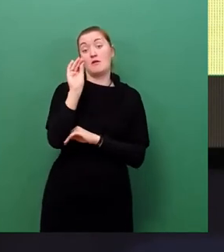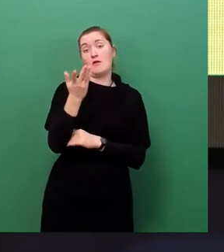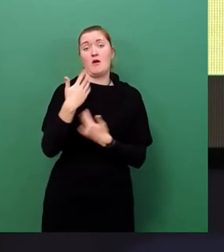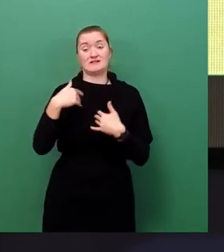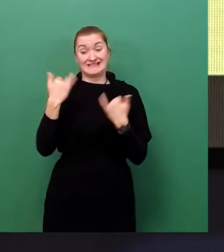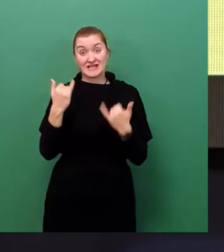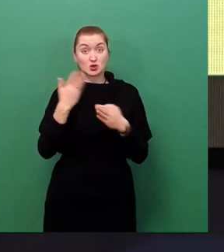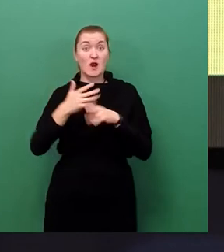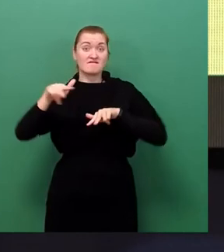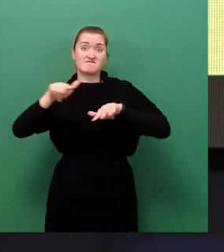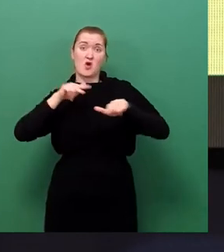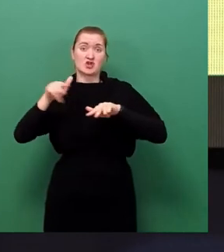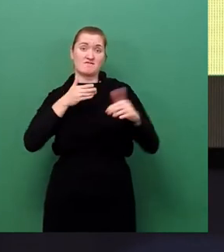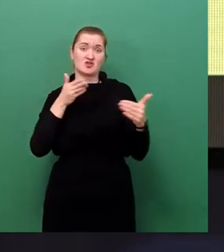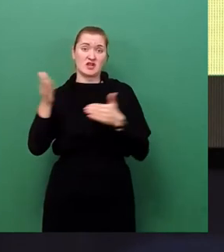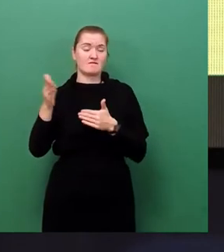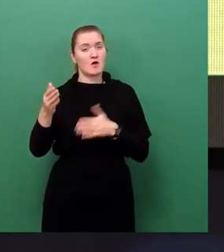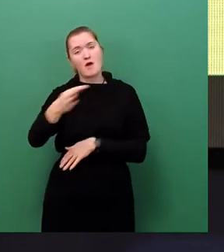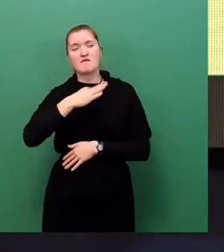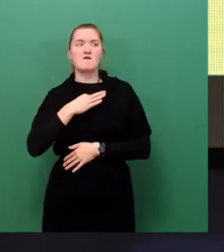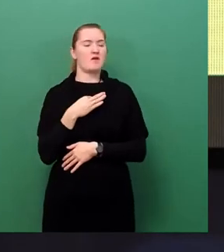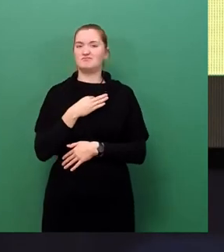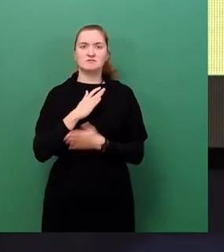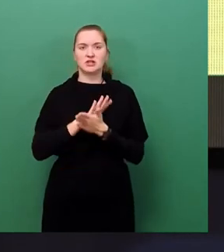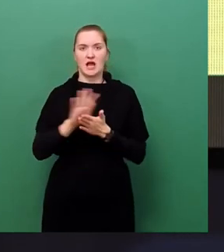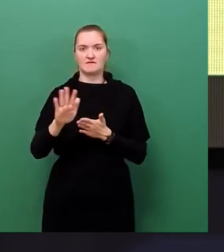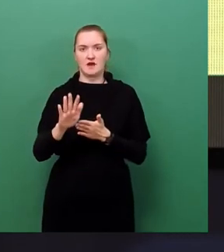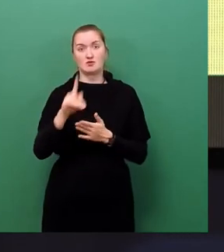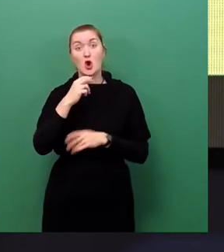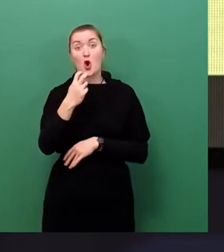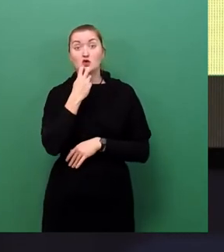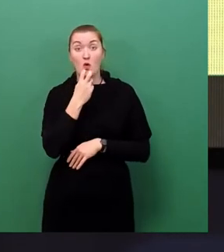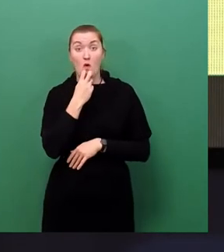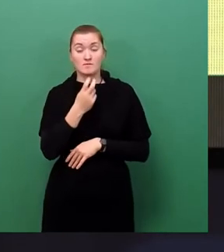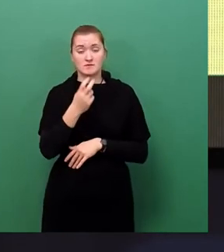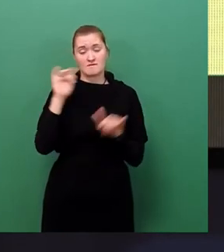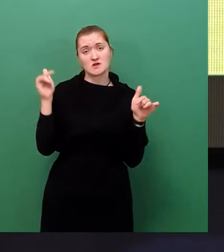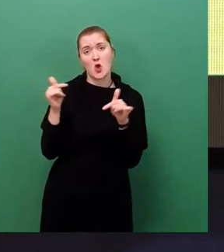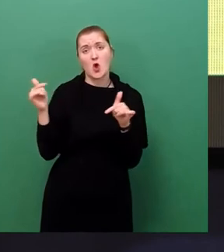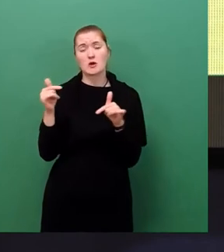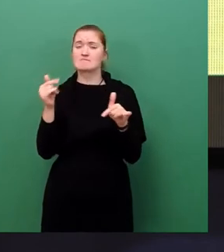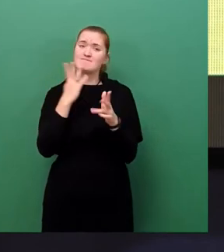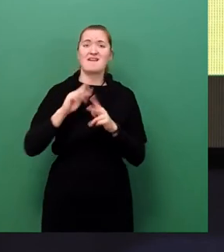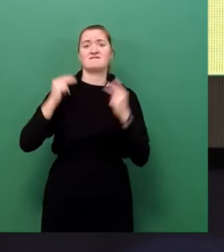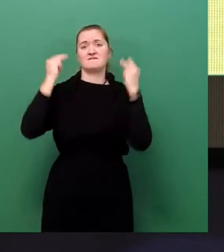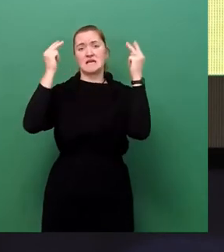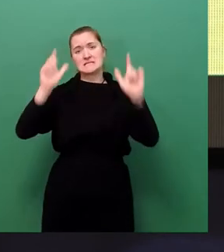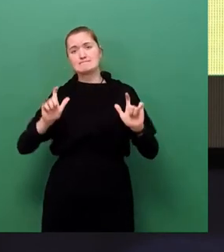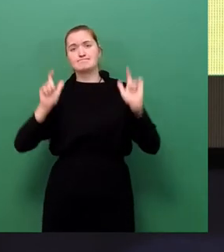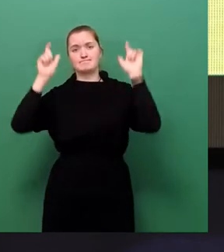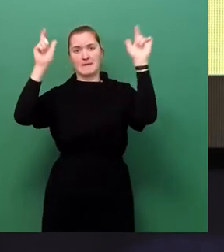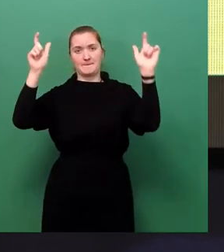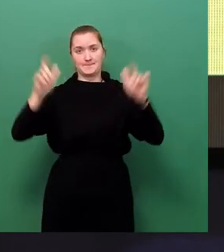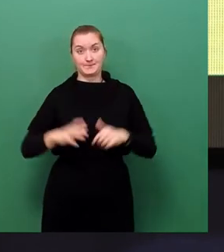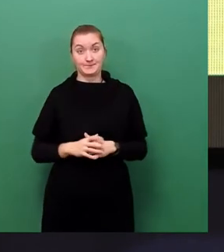das nicht auf die leichte Schulter nehmen und müssen Strom- und Energieversorgung höchsten Prioritäten einräumen. Das ist aber ein